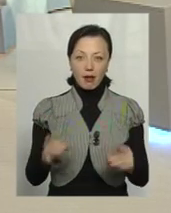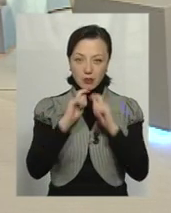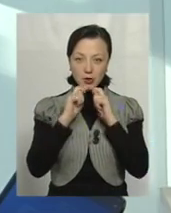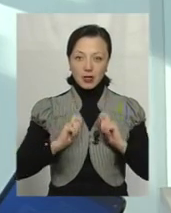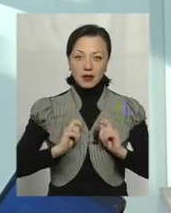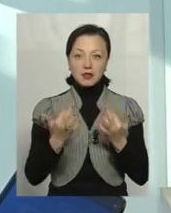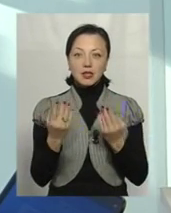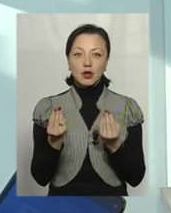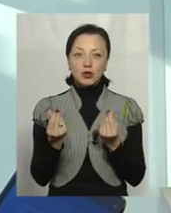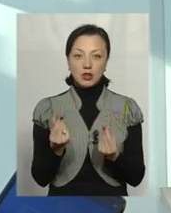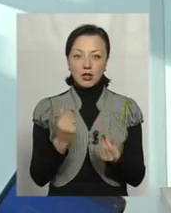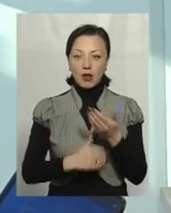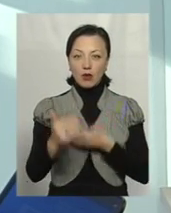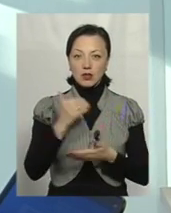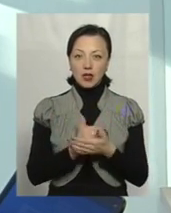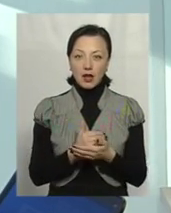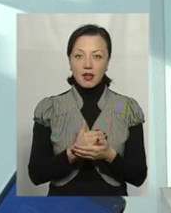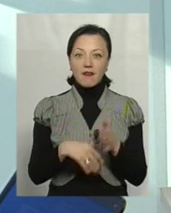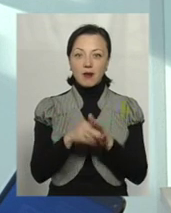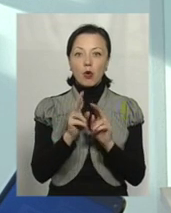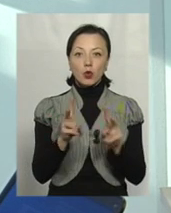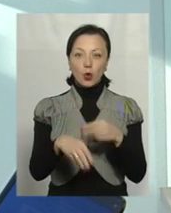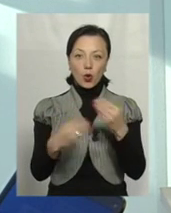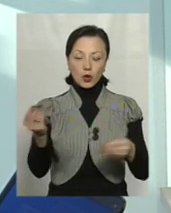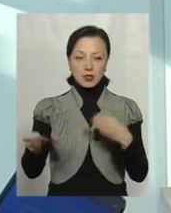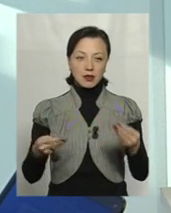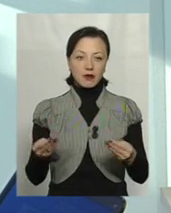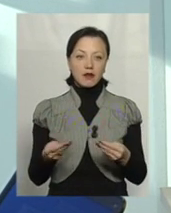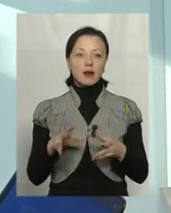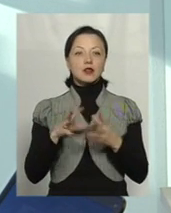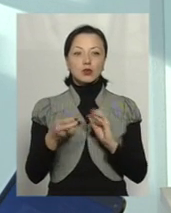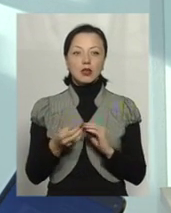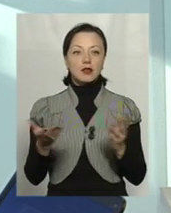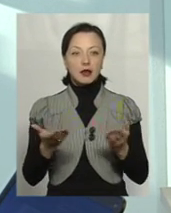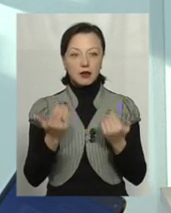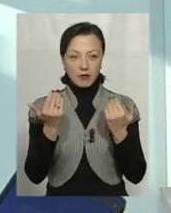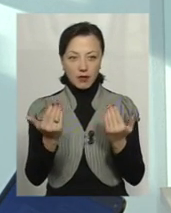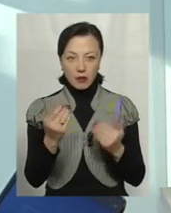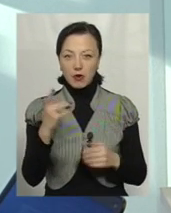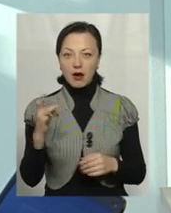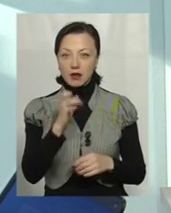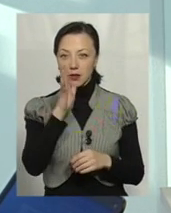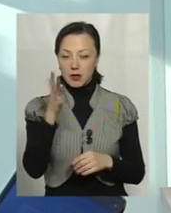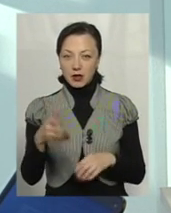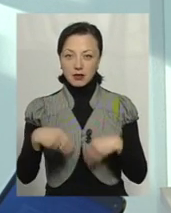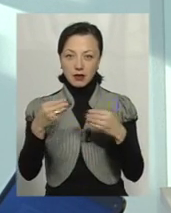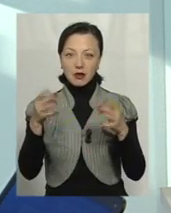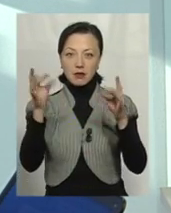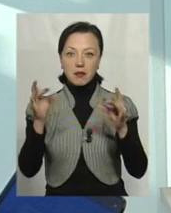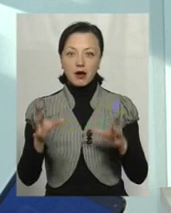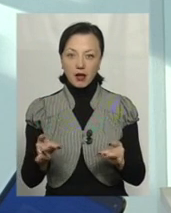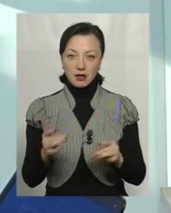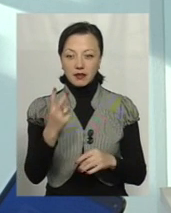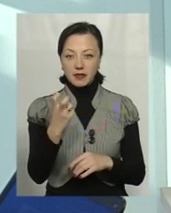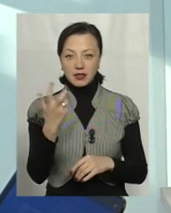скільки грошей, як це на останніх виборах, кому, хто роздав. Результат який? Вам один раз на 5 років дали пакет, чи